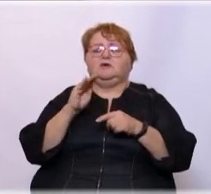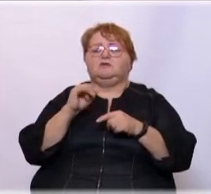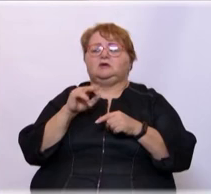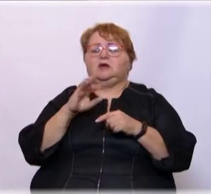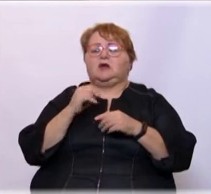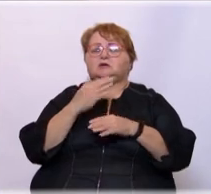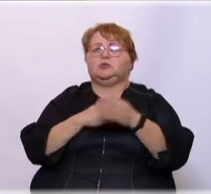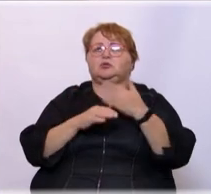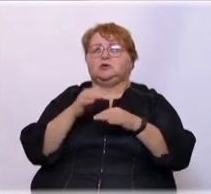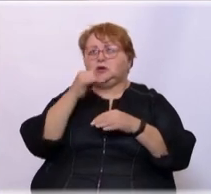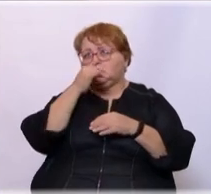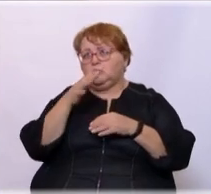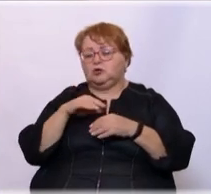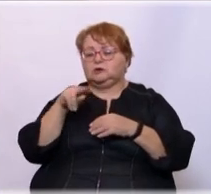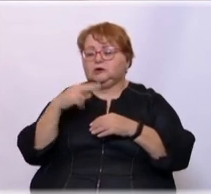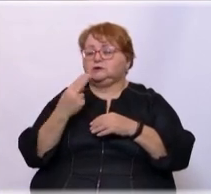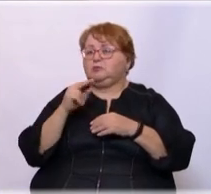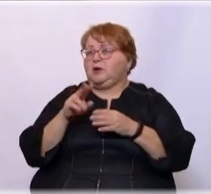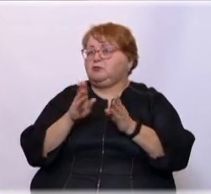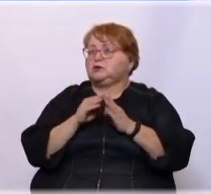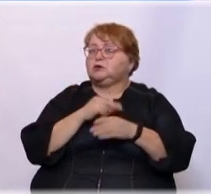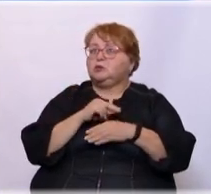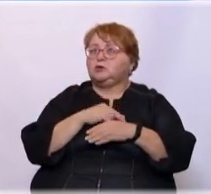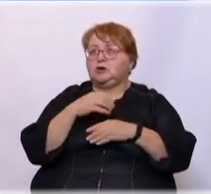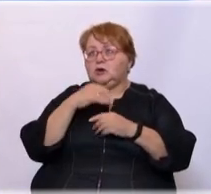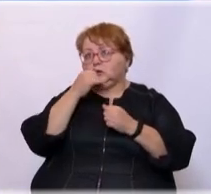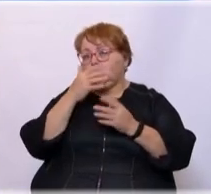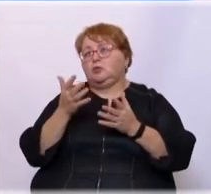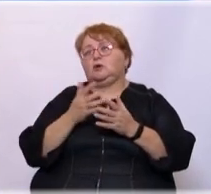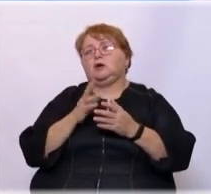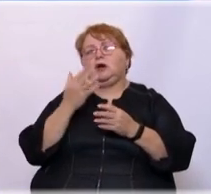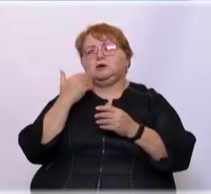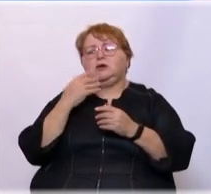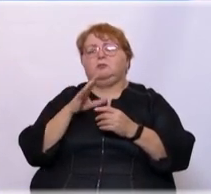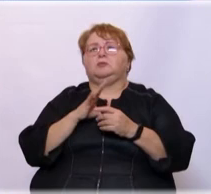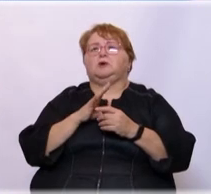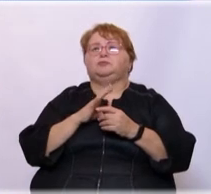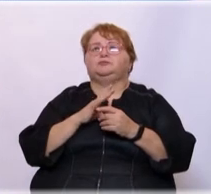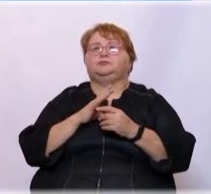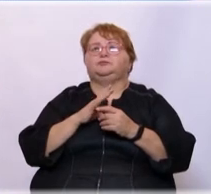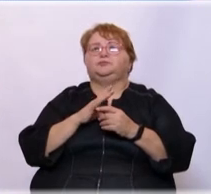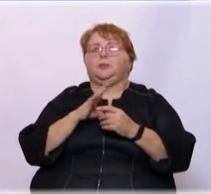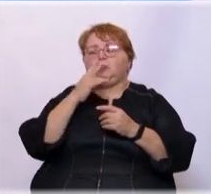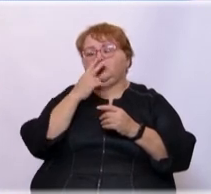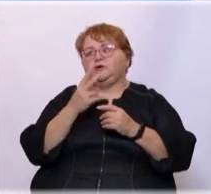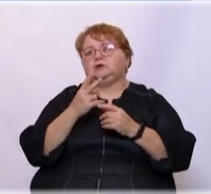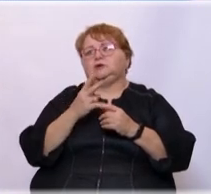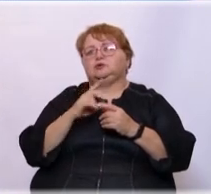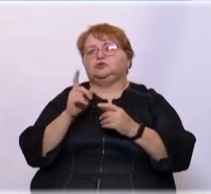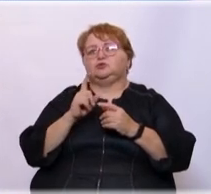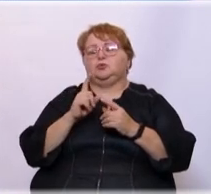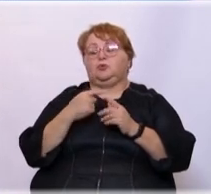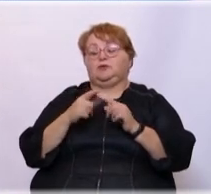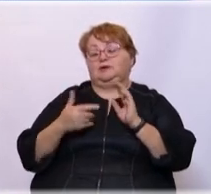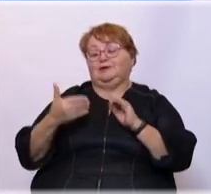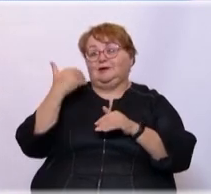Я говорю, тогда я не смогу с ДЦП работать. Тогда я не могу работать. И когда мы увидели, то мы увидели это